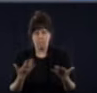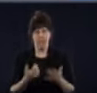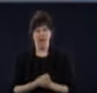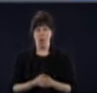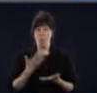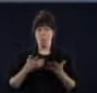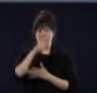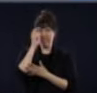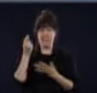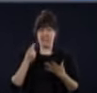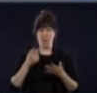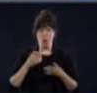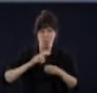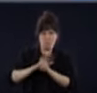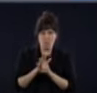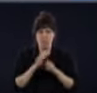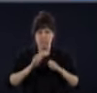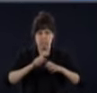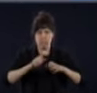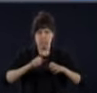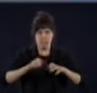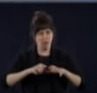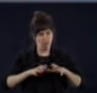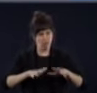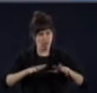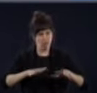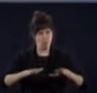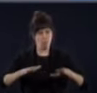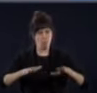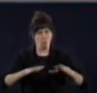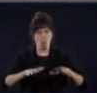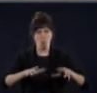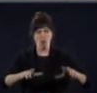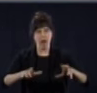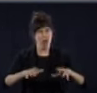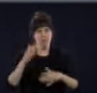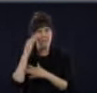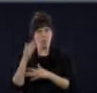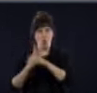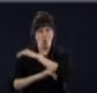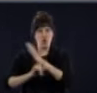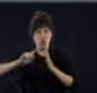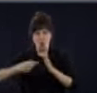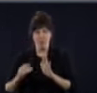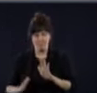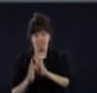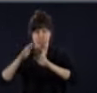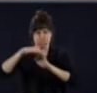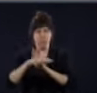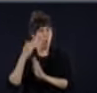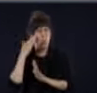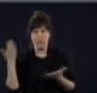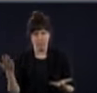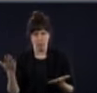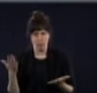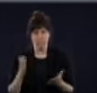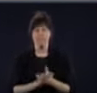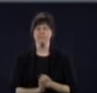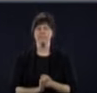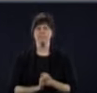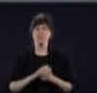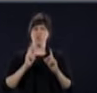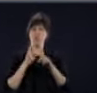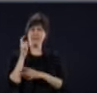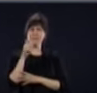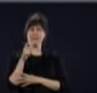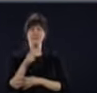été. Va-t-il revenir de plus fort en automne? On ne sait pas. Vous avez parlé, M. Arruda, ces dernières semaines, beaucoup aussi de santé mentale. Je pense que